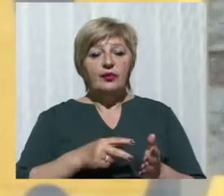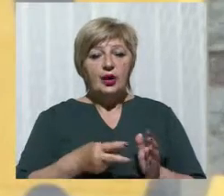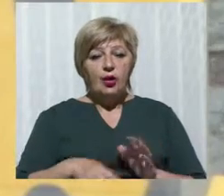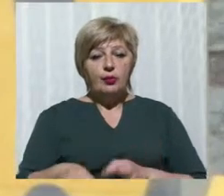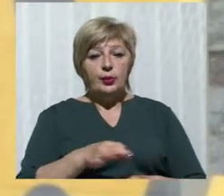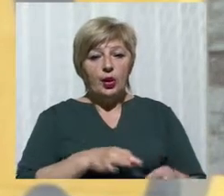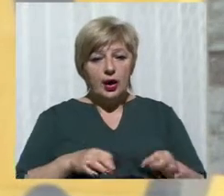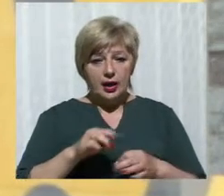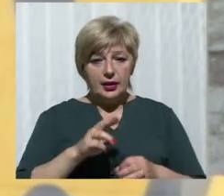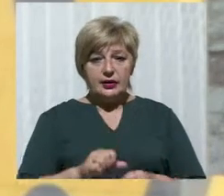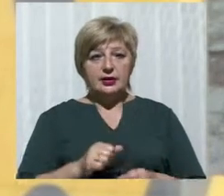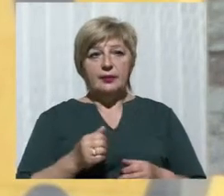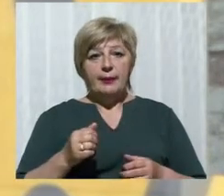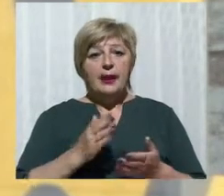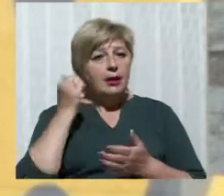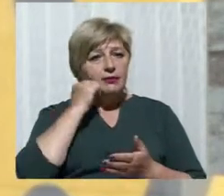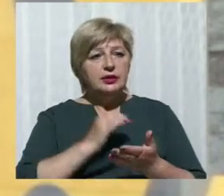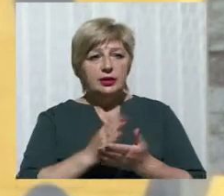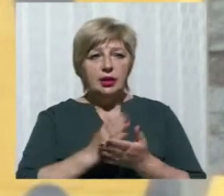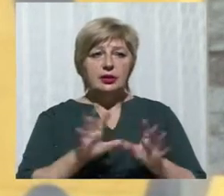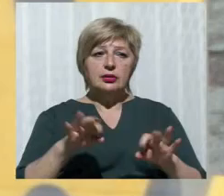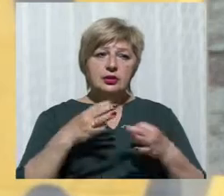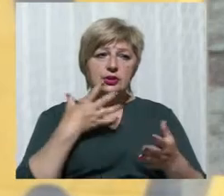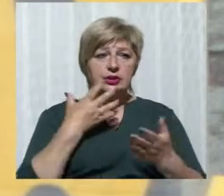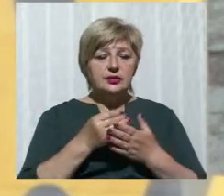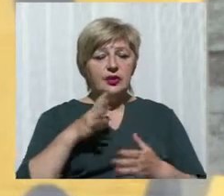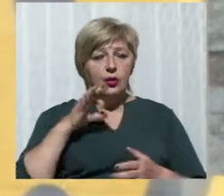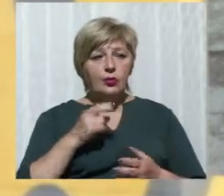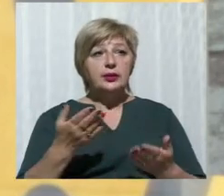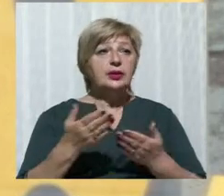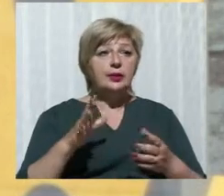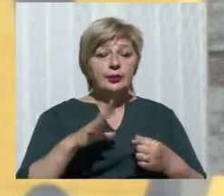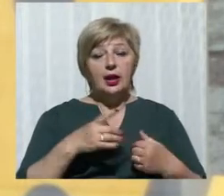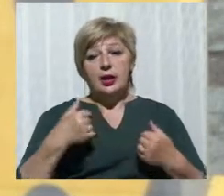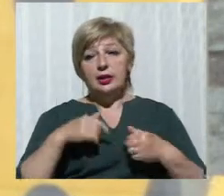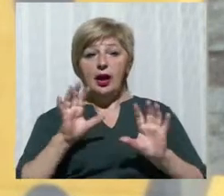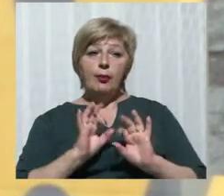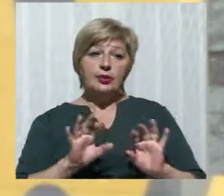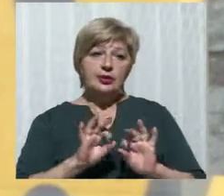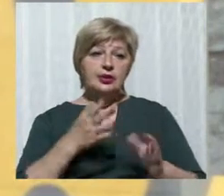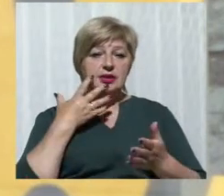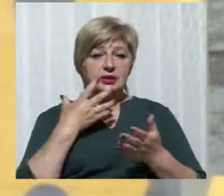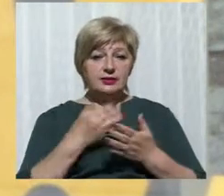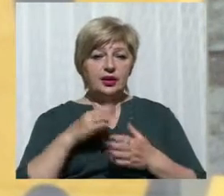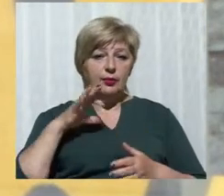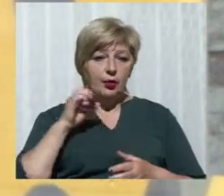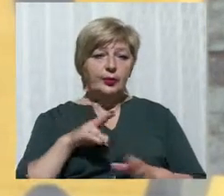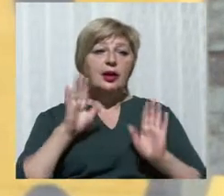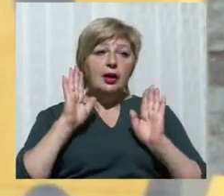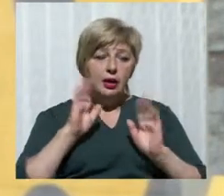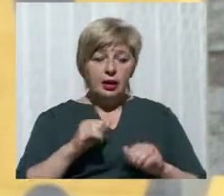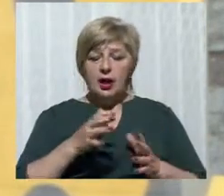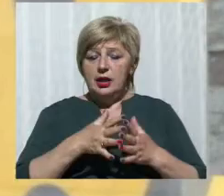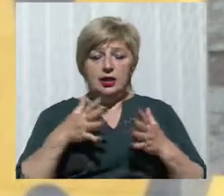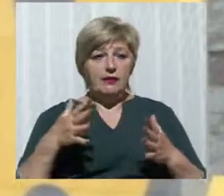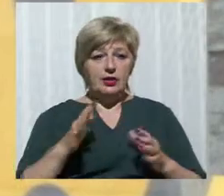ветеранам. Вони розповіли про свій досвід, де вони були, що і як робили. Я поділилася своїм досвідом. Ха він і невеликий, але вже третій рік